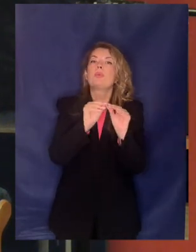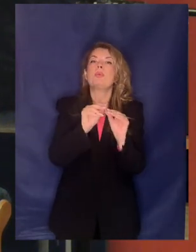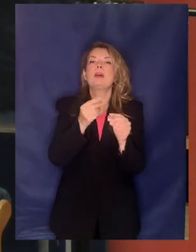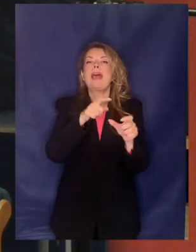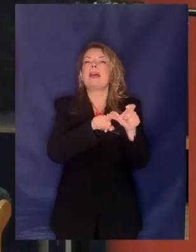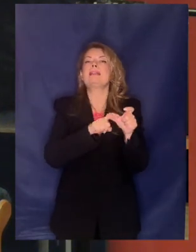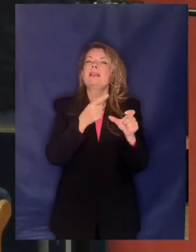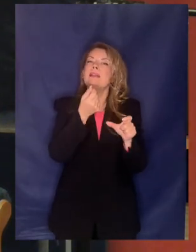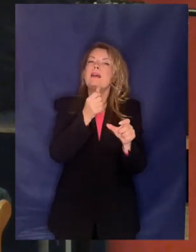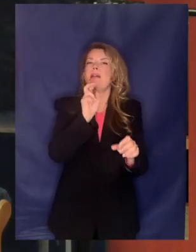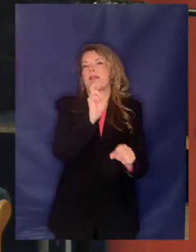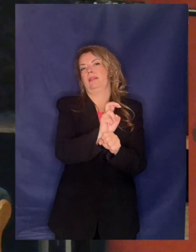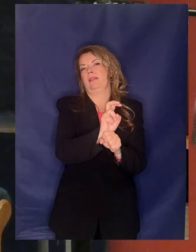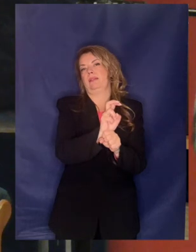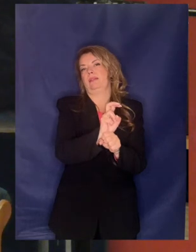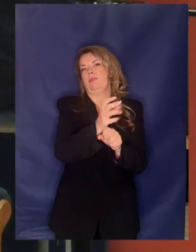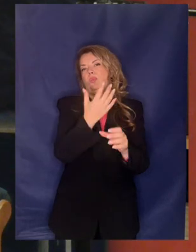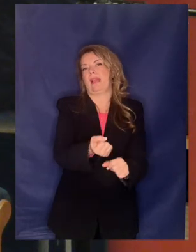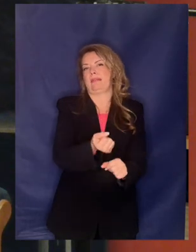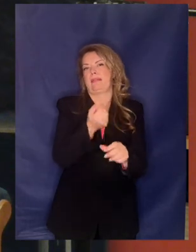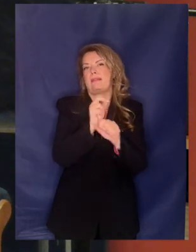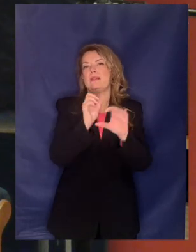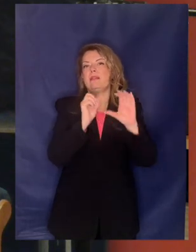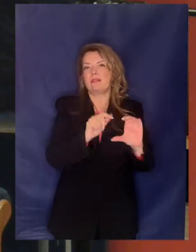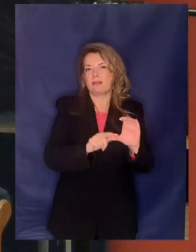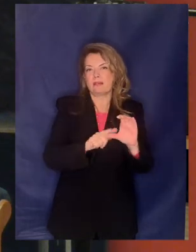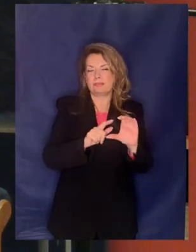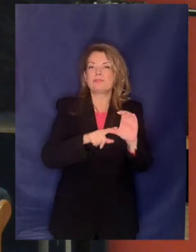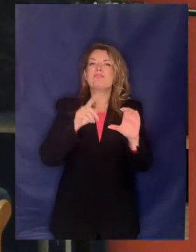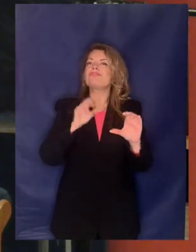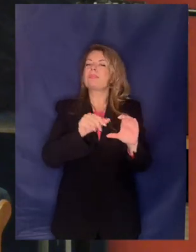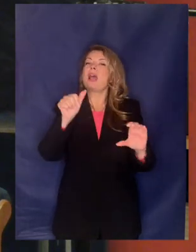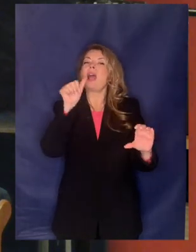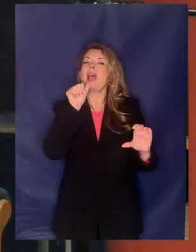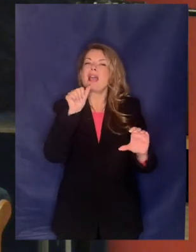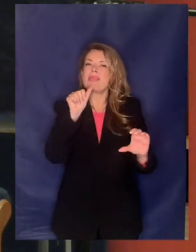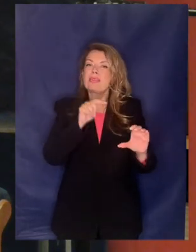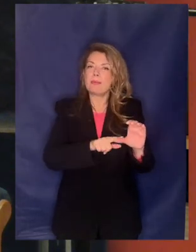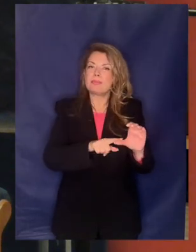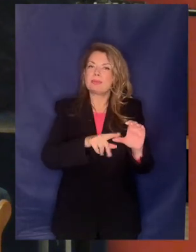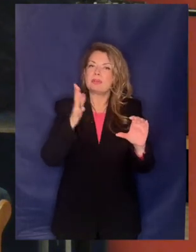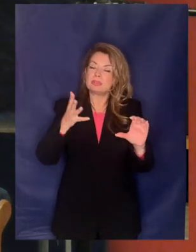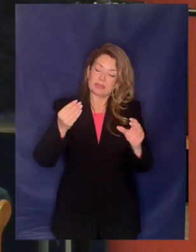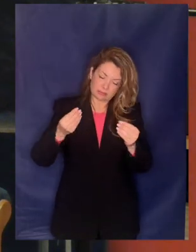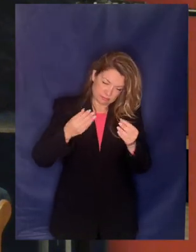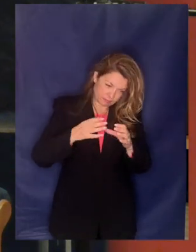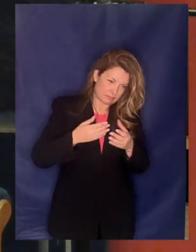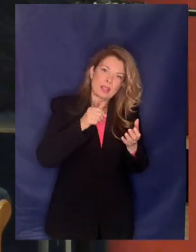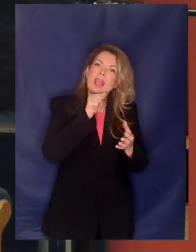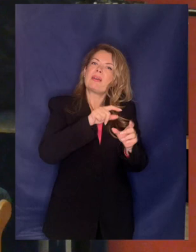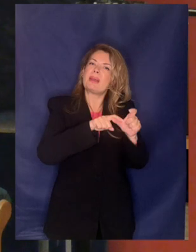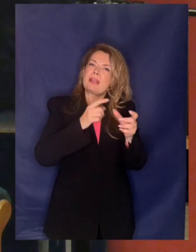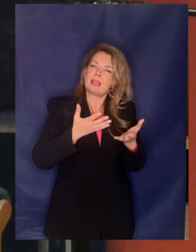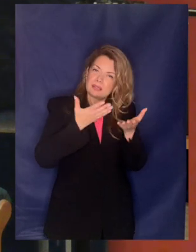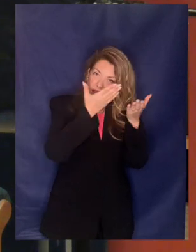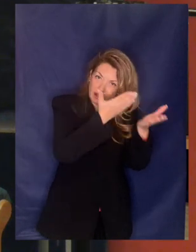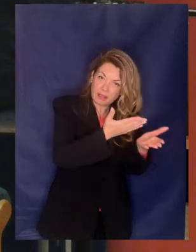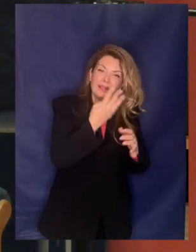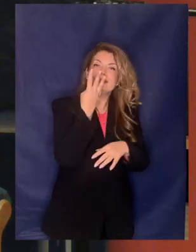της εταιρείας αλλά και τα outsourcing η ΕΔΑ παραδόθηκε στην κυβέρνηση Μετσοτάκη με